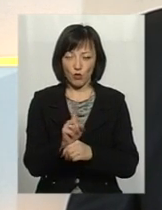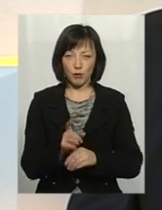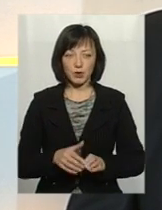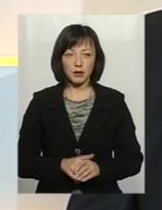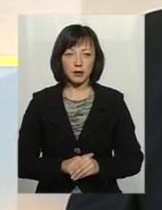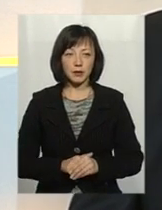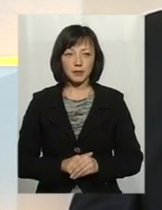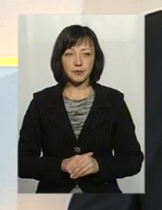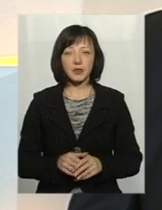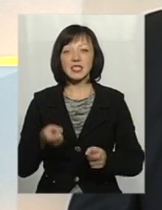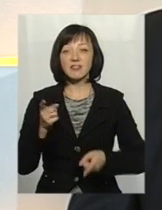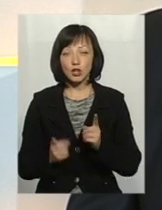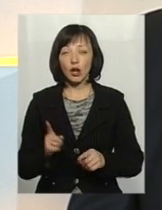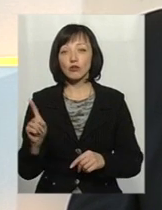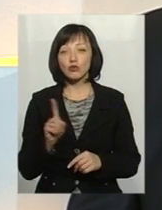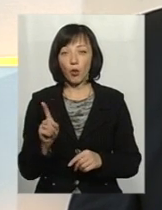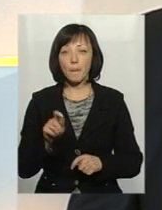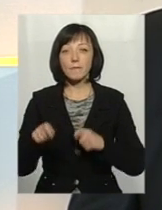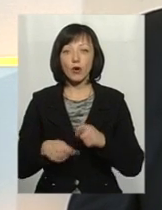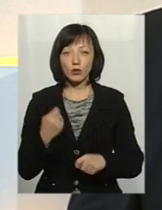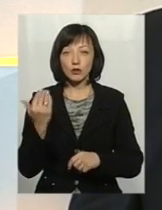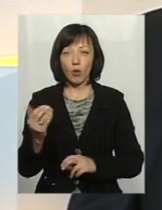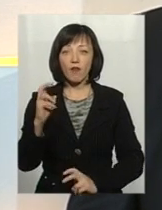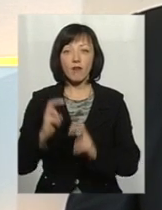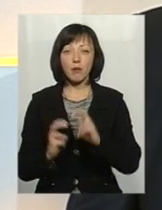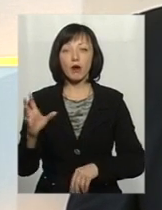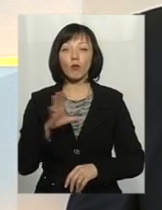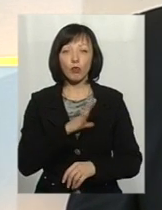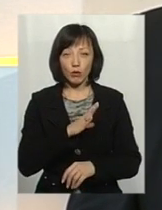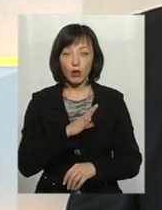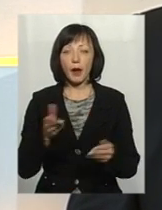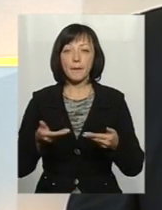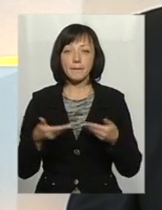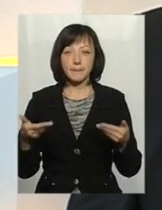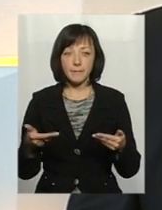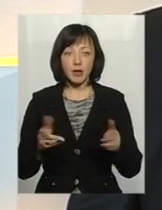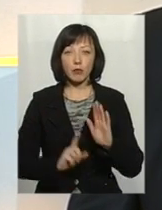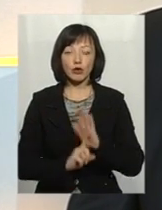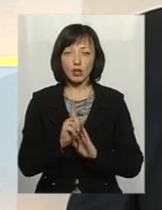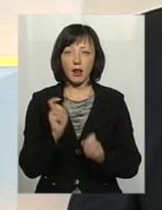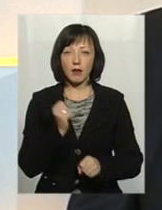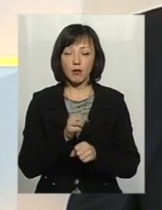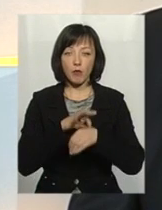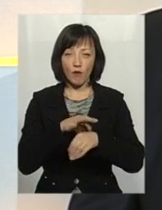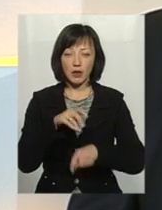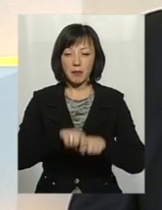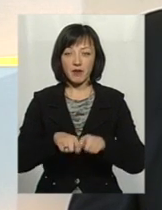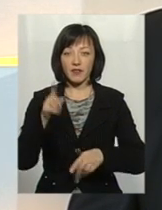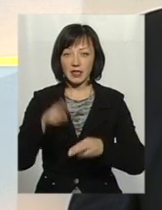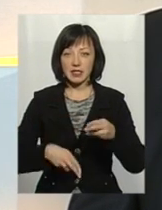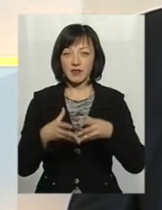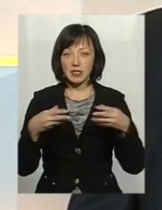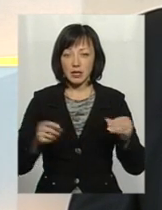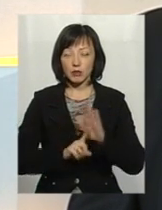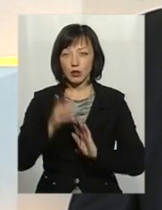допустимого скиду. Звичайно, що порушення з боку фабрики були. Ми, коли почали проводити перевірки, кінці весни, на початку